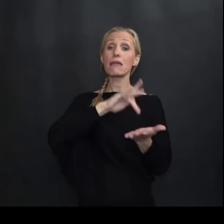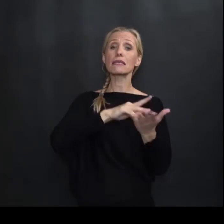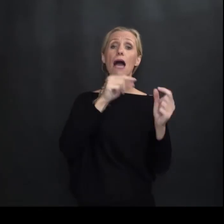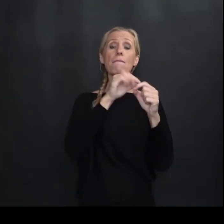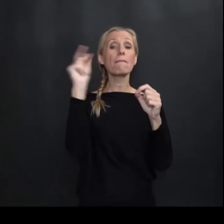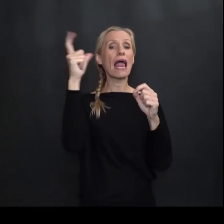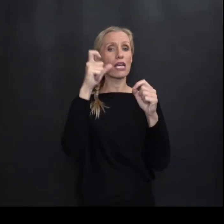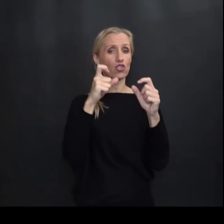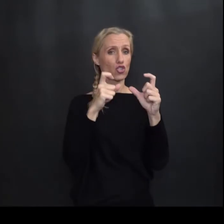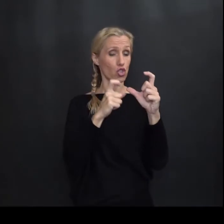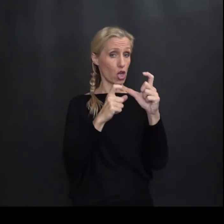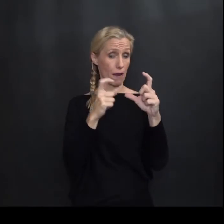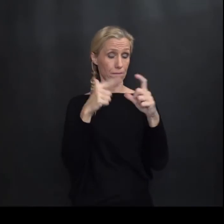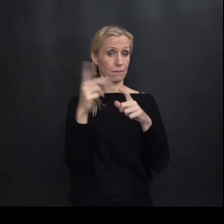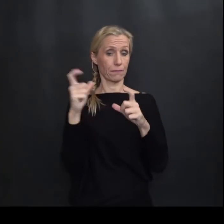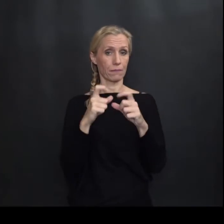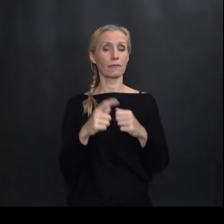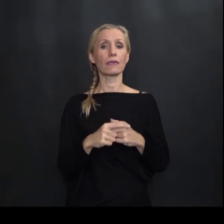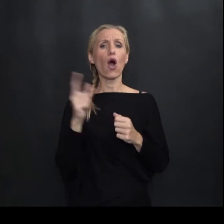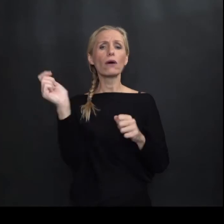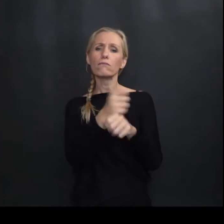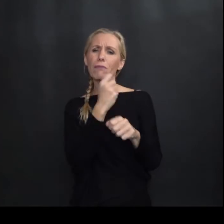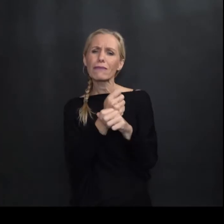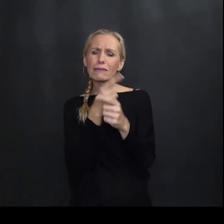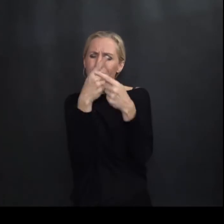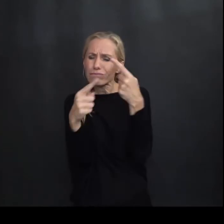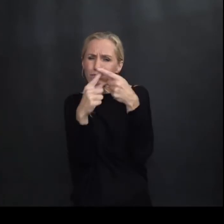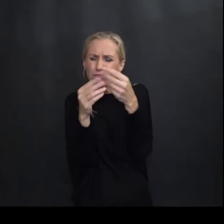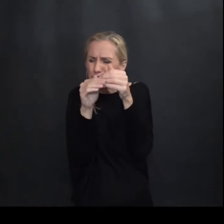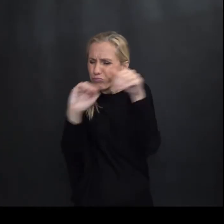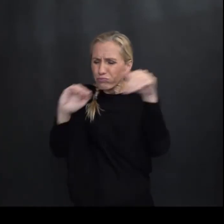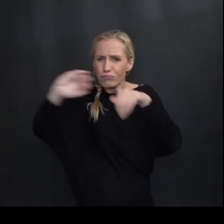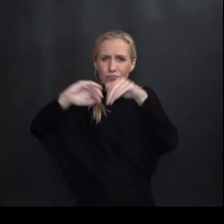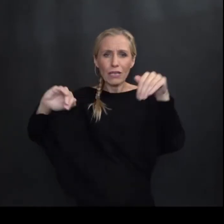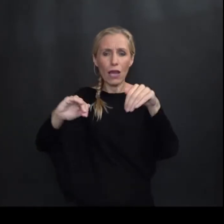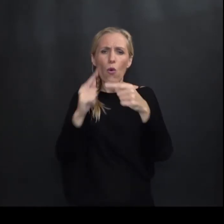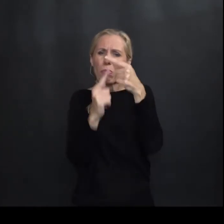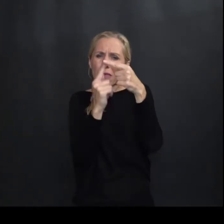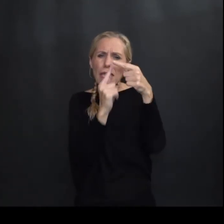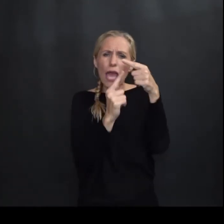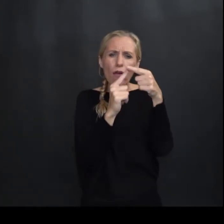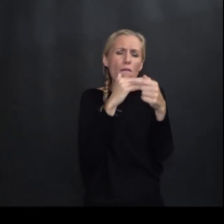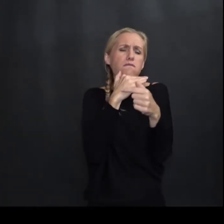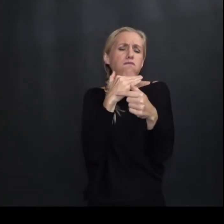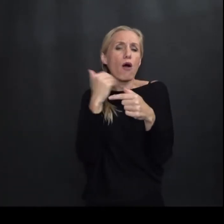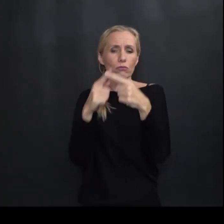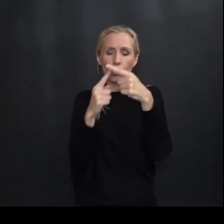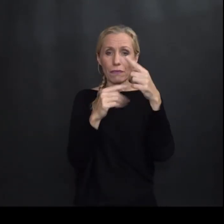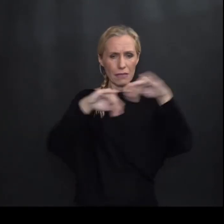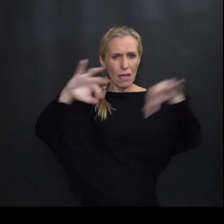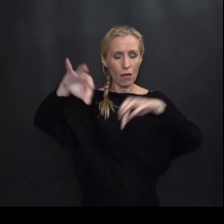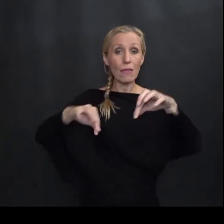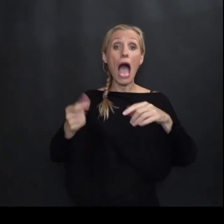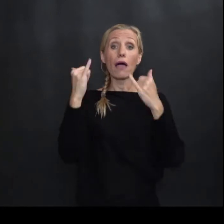područja Belišća Ona je Restaurirana Rastavljena je Potpuno U dijelove Tako da je